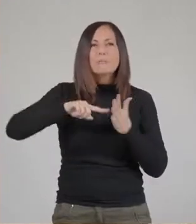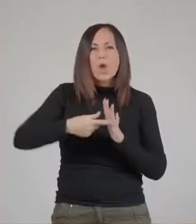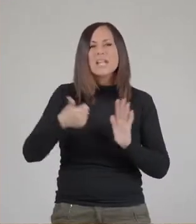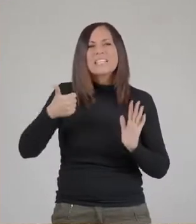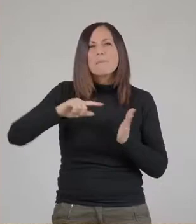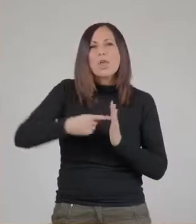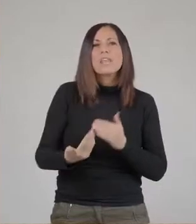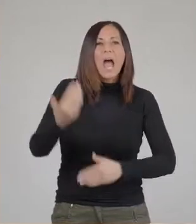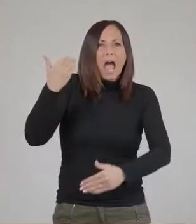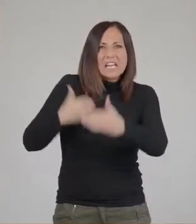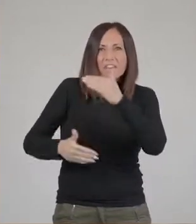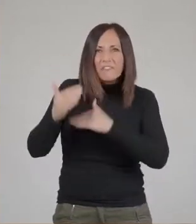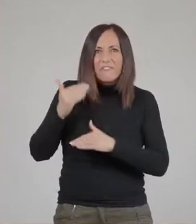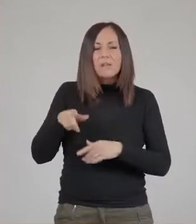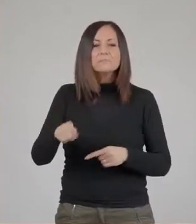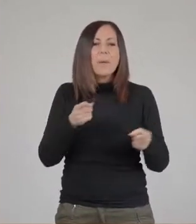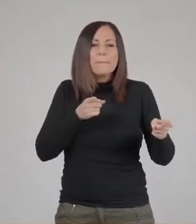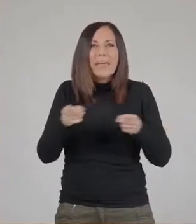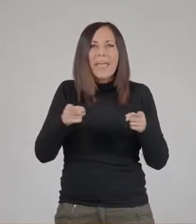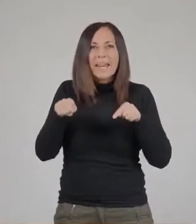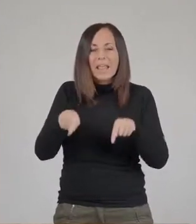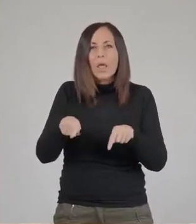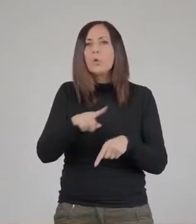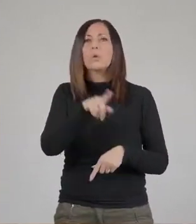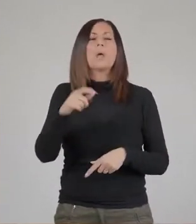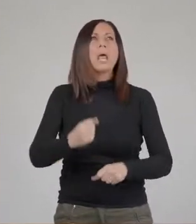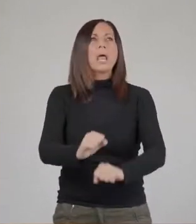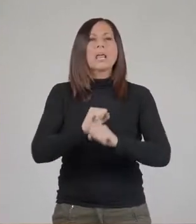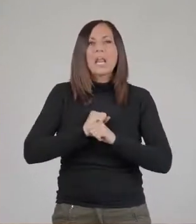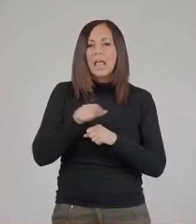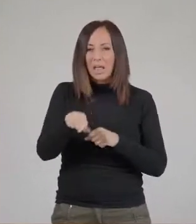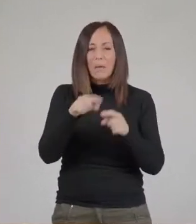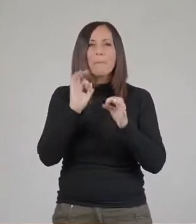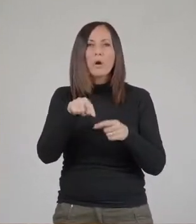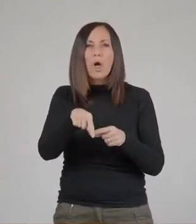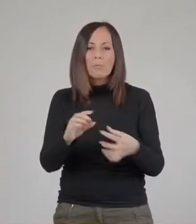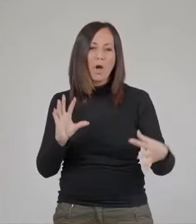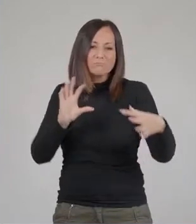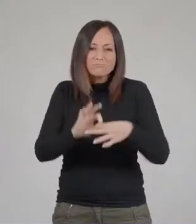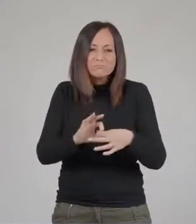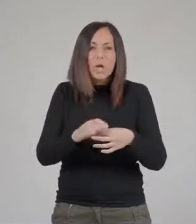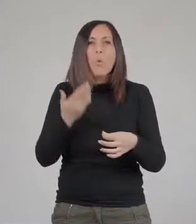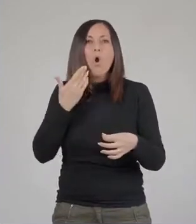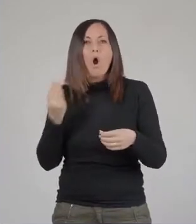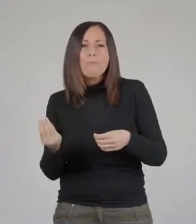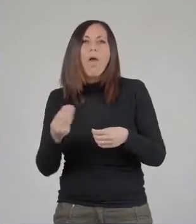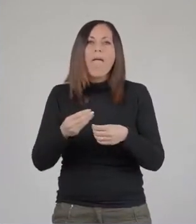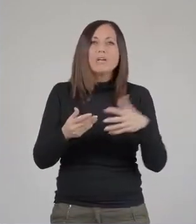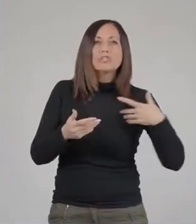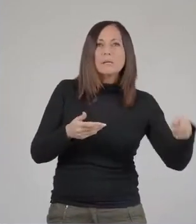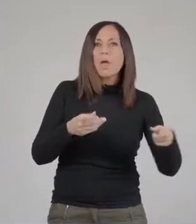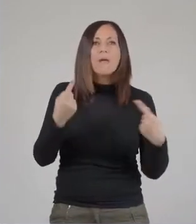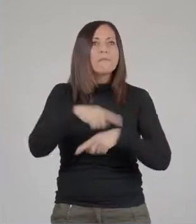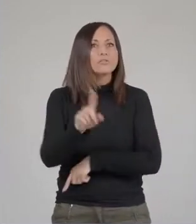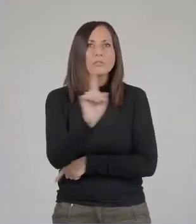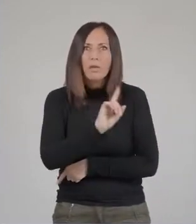milioni e 6 milioni di anni fa. Per un certo periodo è stato creduto che l'oreepiteco fosse l'anello di congiunzione tra l'uomo e le scimmie.